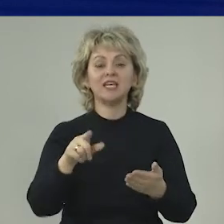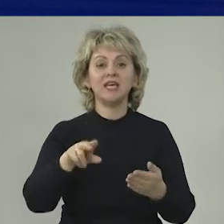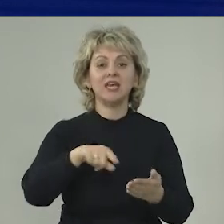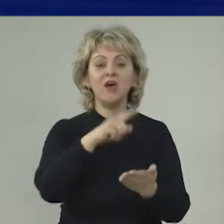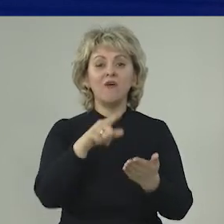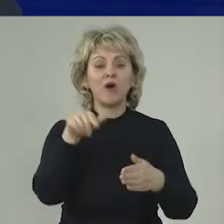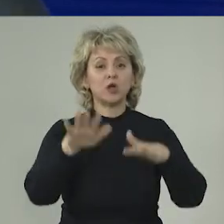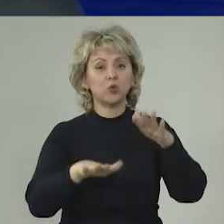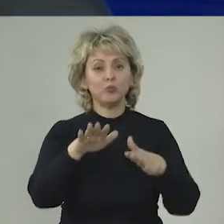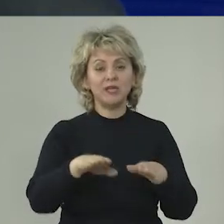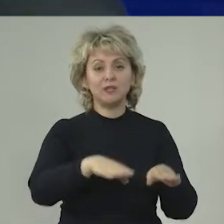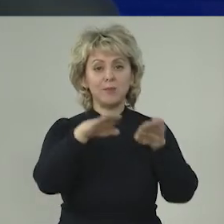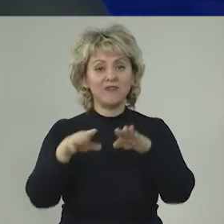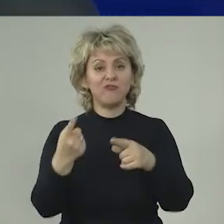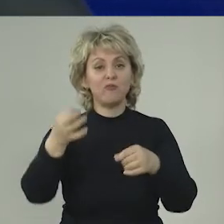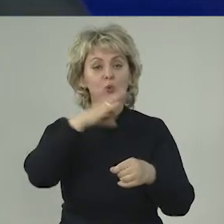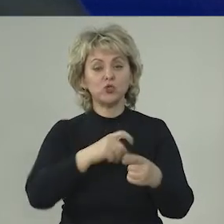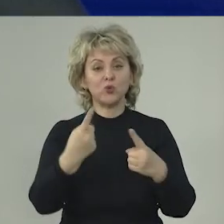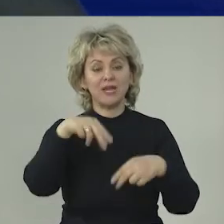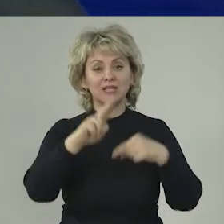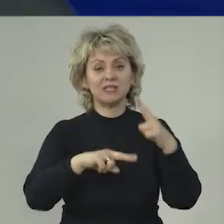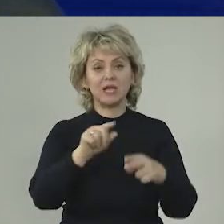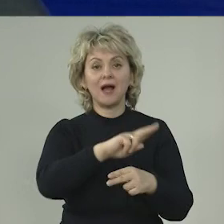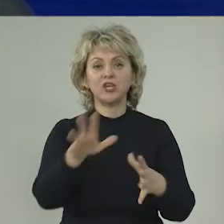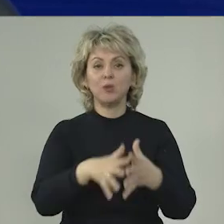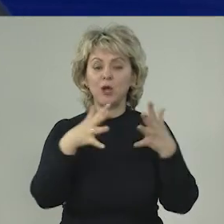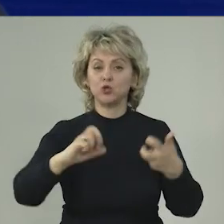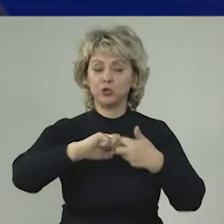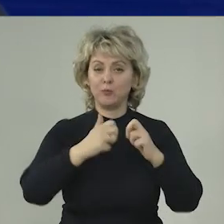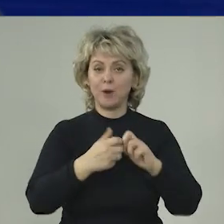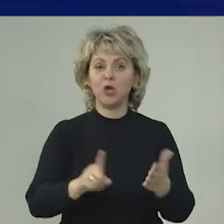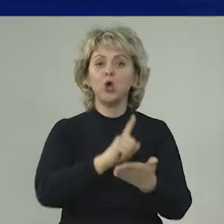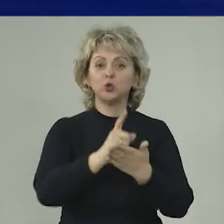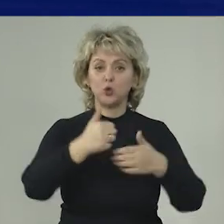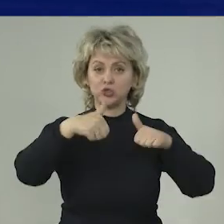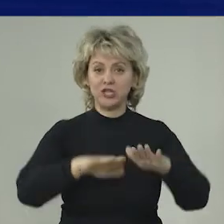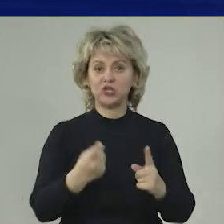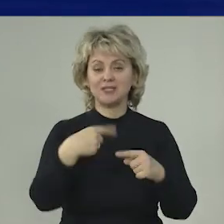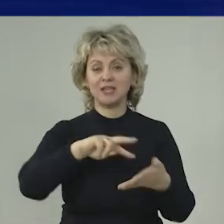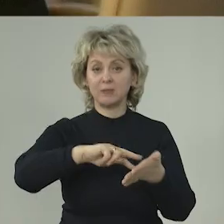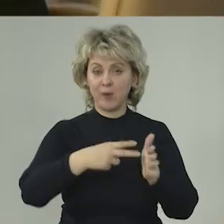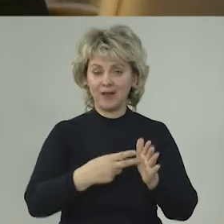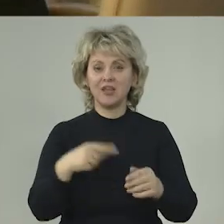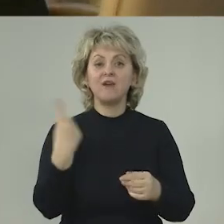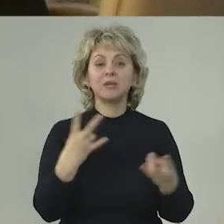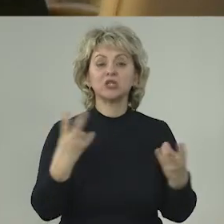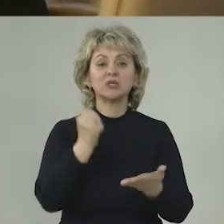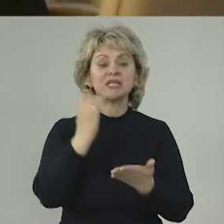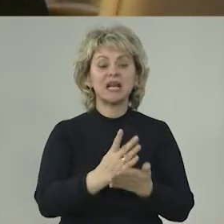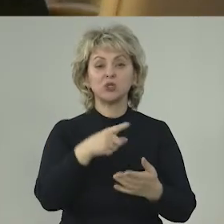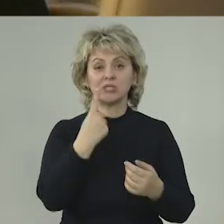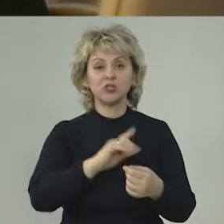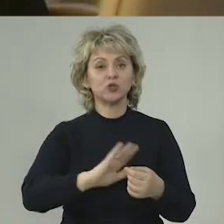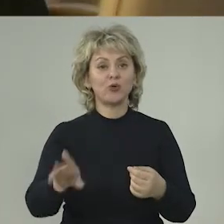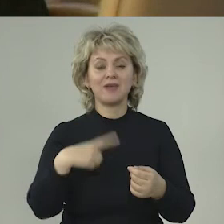же аргументы перевесили в пользу этого строительства и какие глобальные проблемы должен решить этот проект? Ну, во-первых, надо сразу